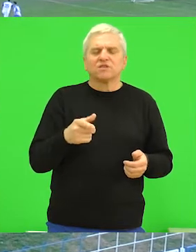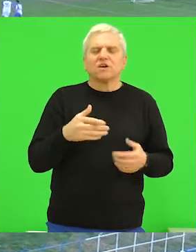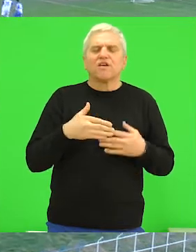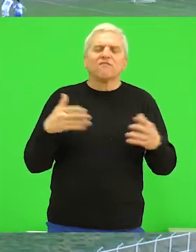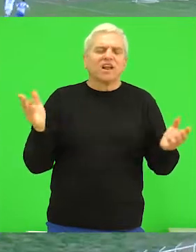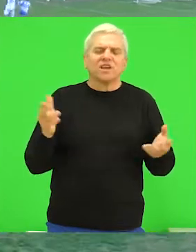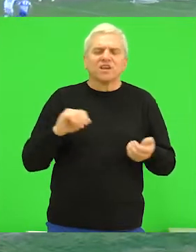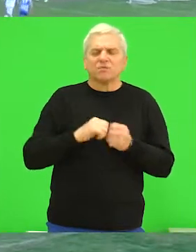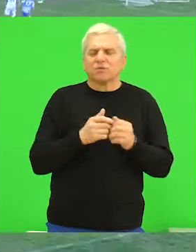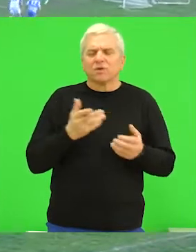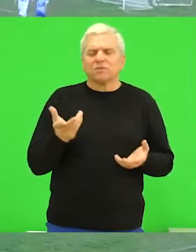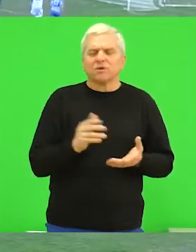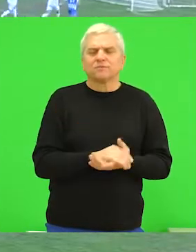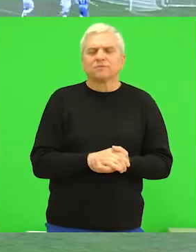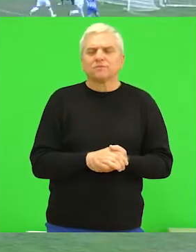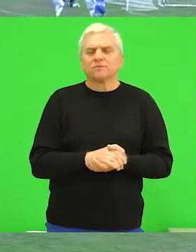Verujte mi da nemam nikakva komentar.